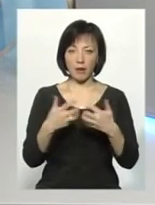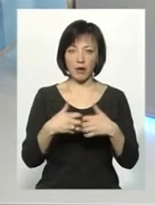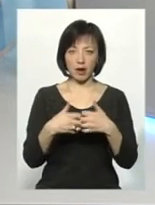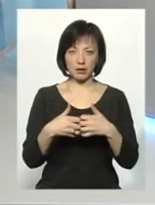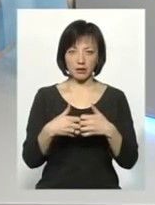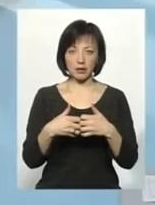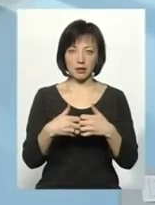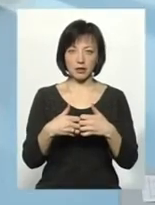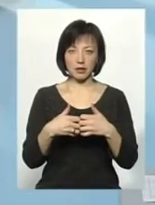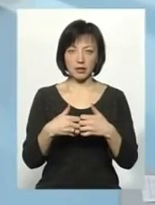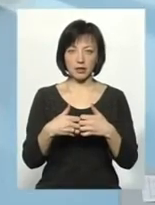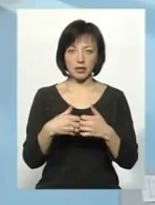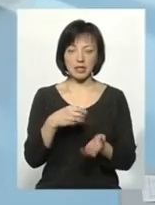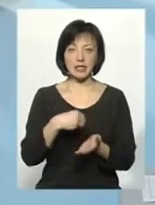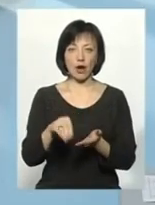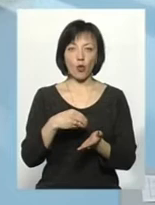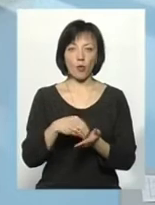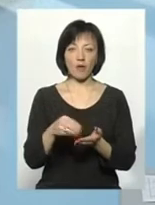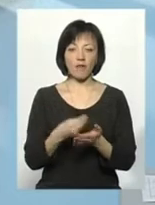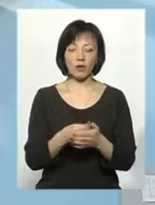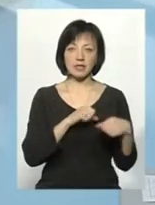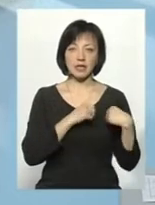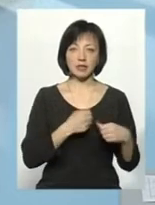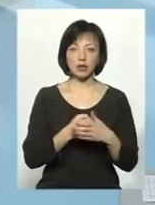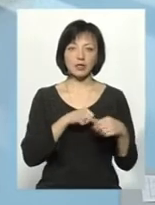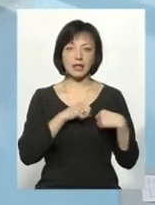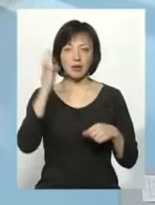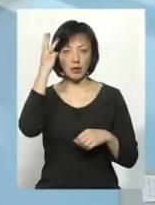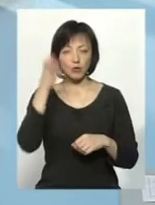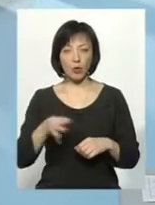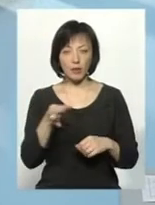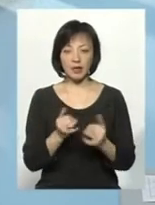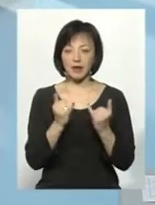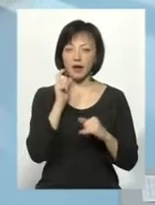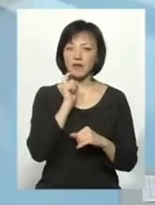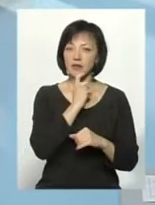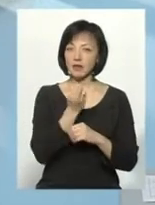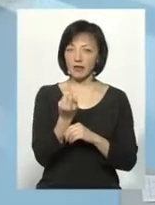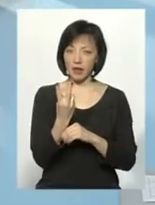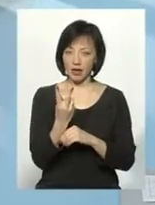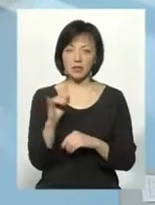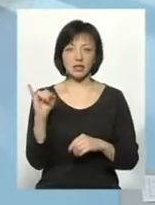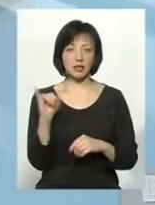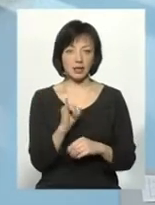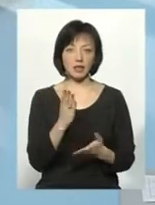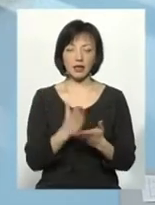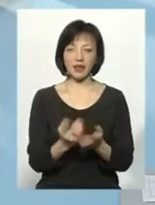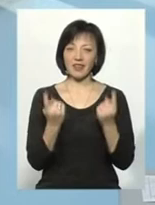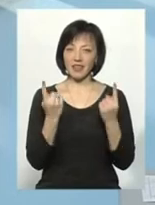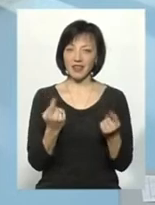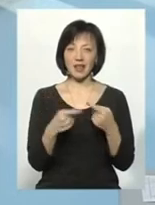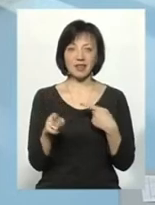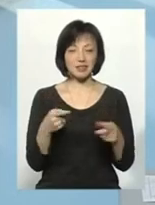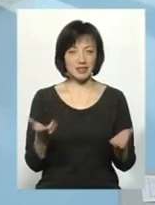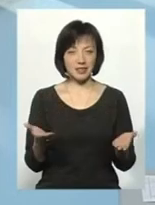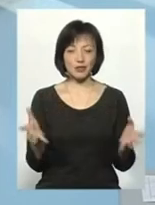закупив фонд Серце до серця для Хмельницької області, то для Вінницької – 12. І є велика різниця,